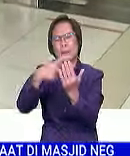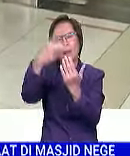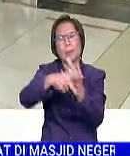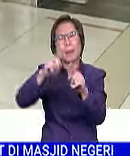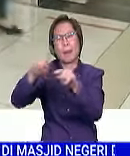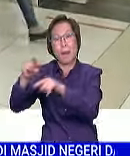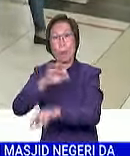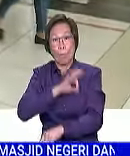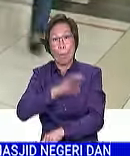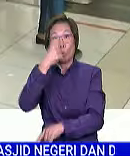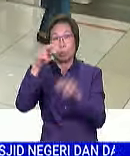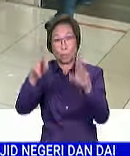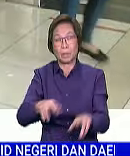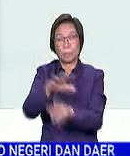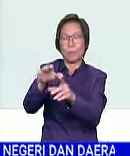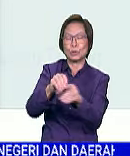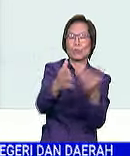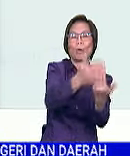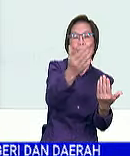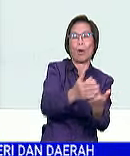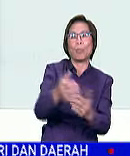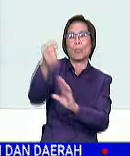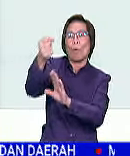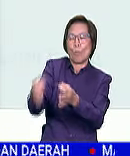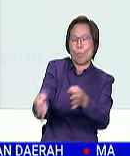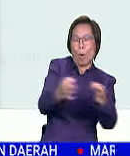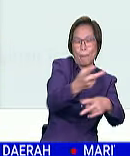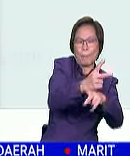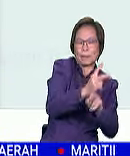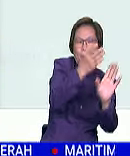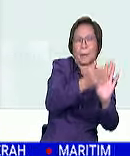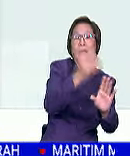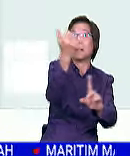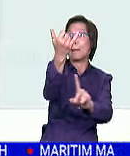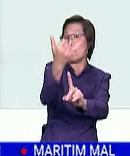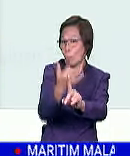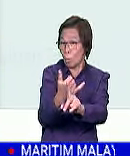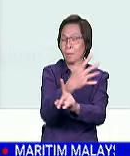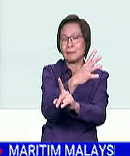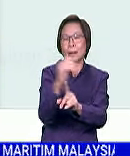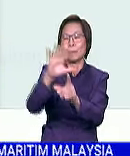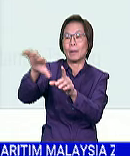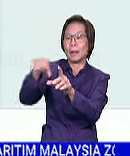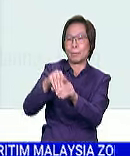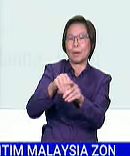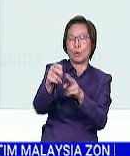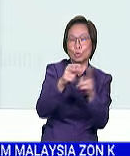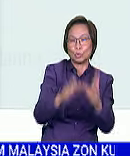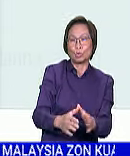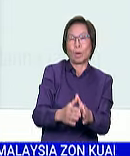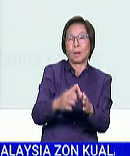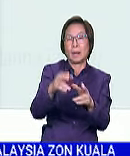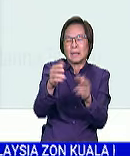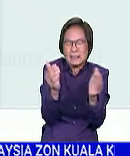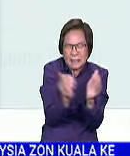bermanfaat kepada rakyat termasuk kemudahan moratorium pinjaman bank selama enam bulan yang juga melibatkan usahawan mikro